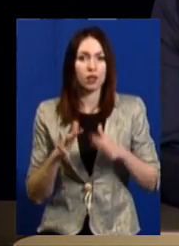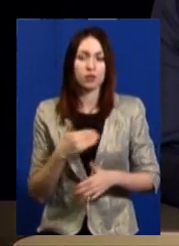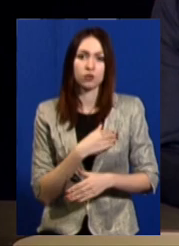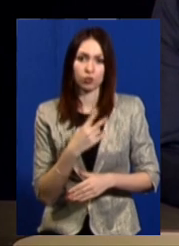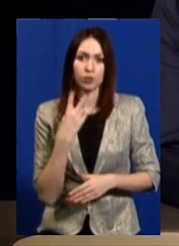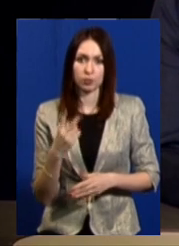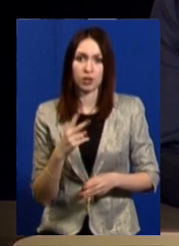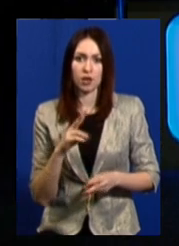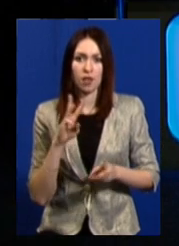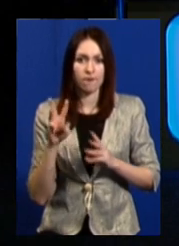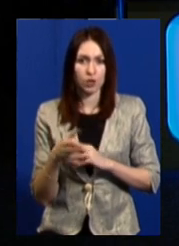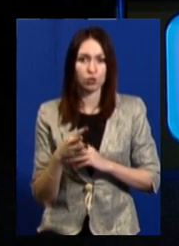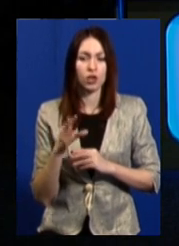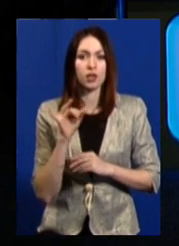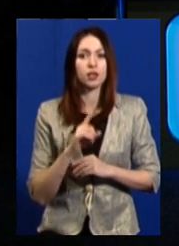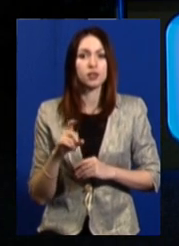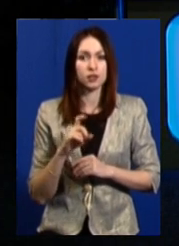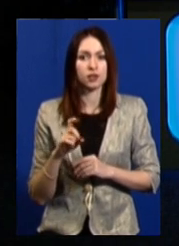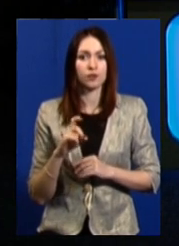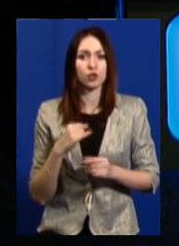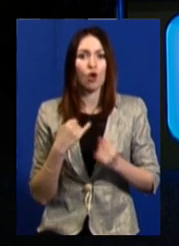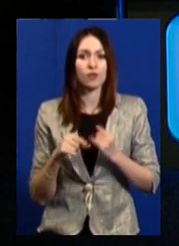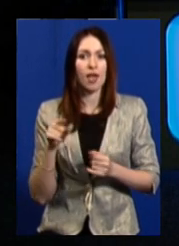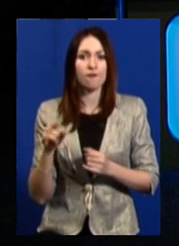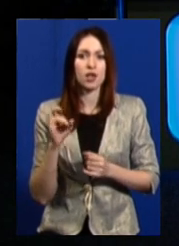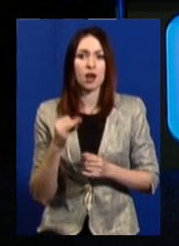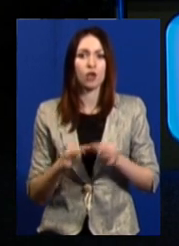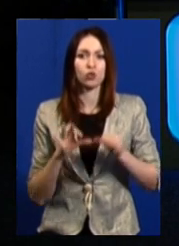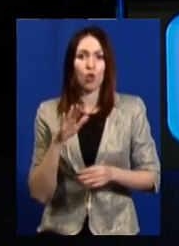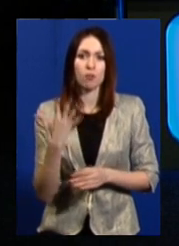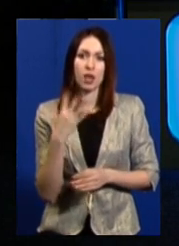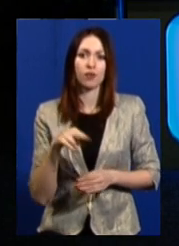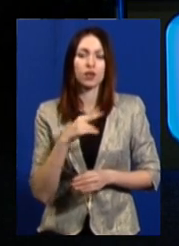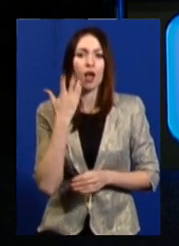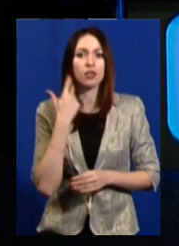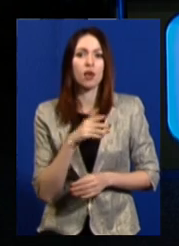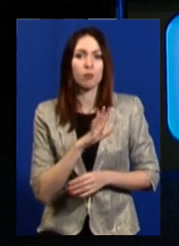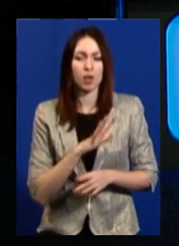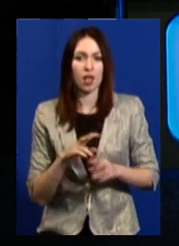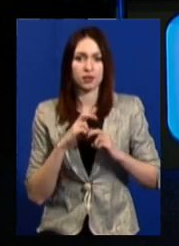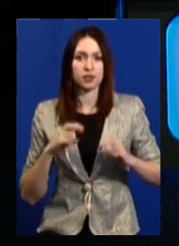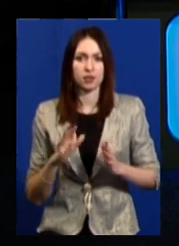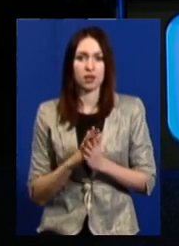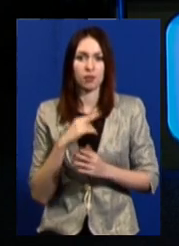сюжет із жовтневого райсуду від 5 грудня, коли відбулося засідання.